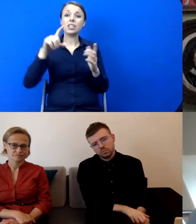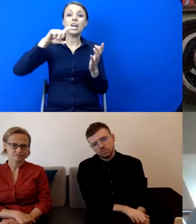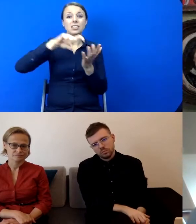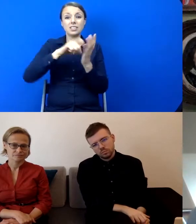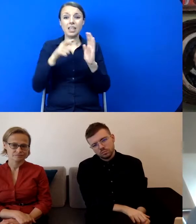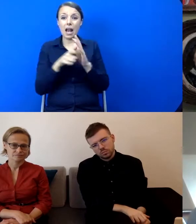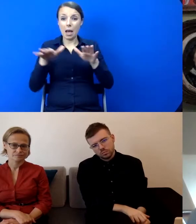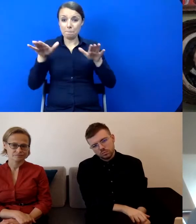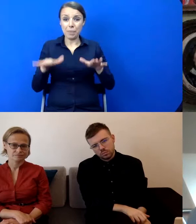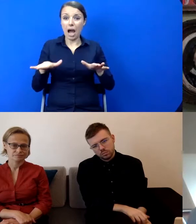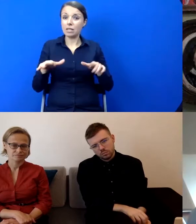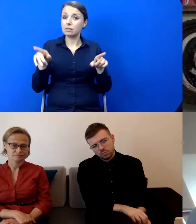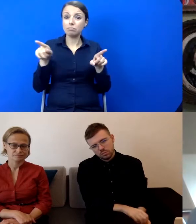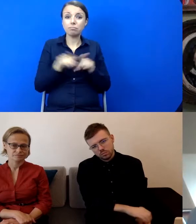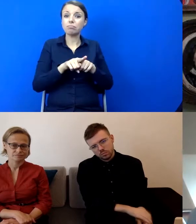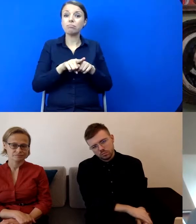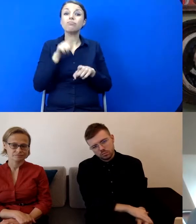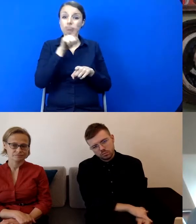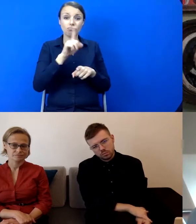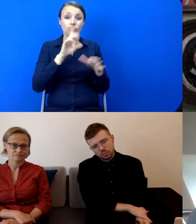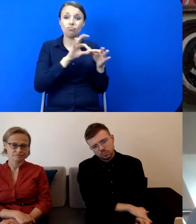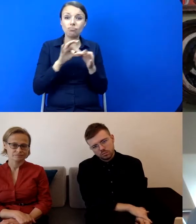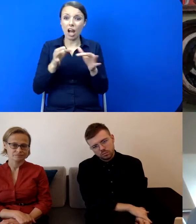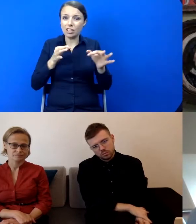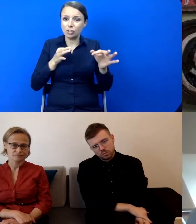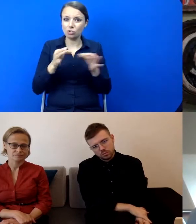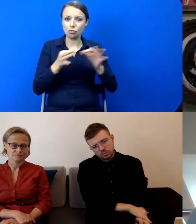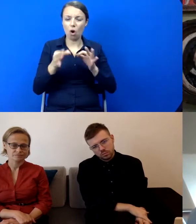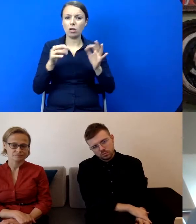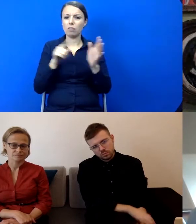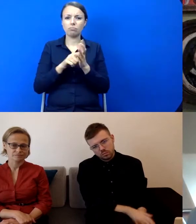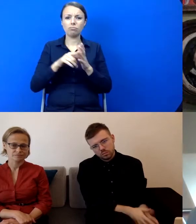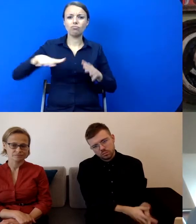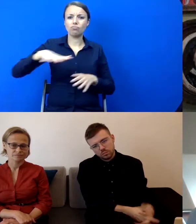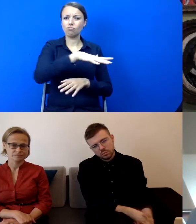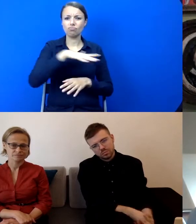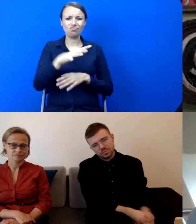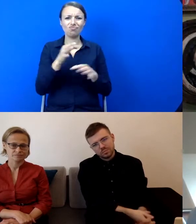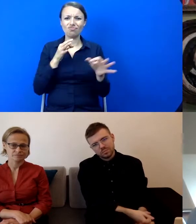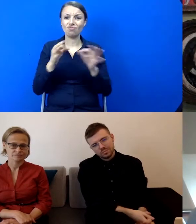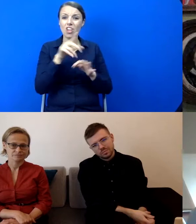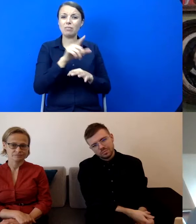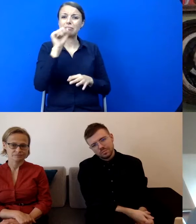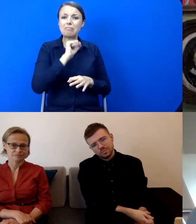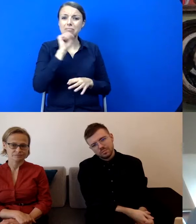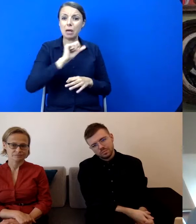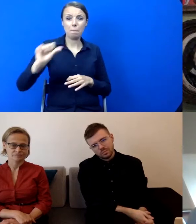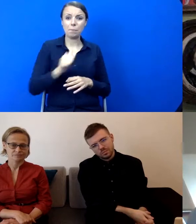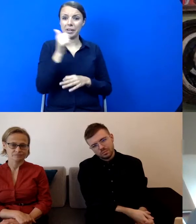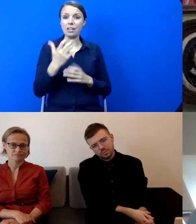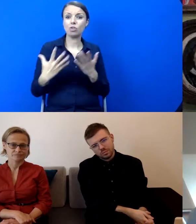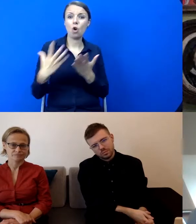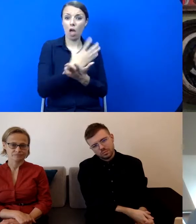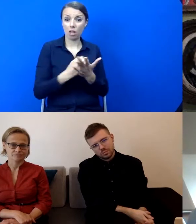są jakby historyczną tkanką i są historycznym miejscem, gdzie ta pierwsza kolekcja była pokazywana.